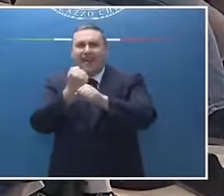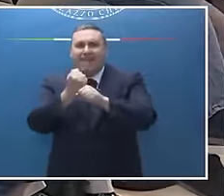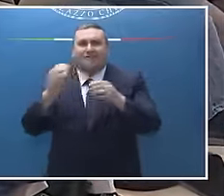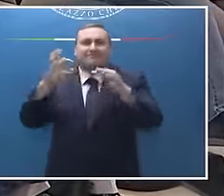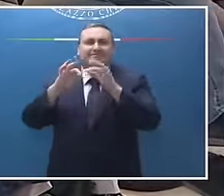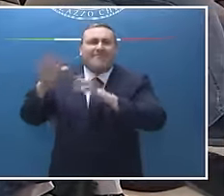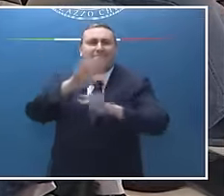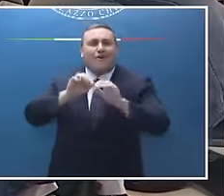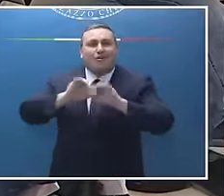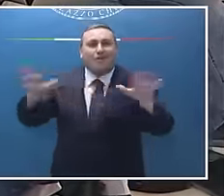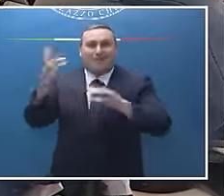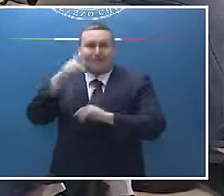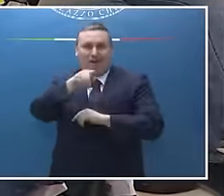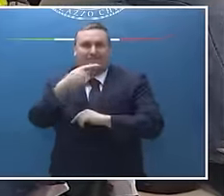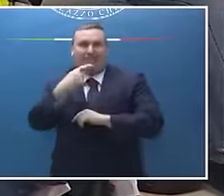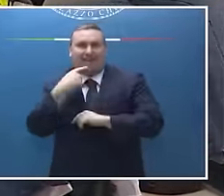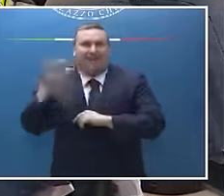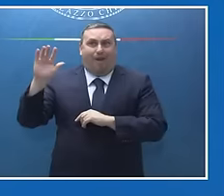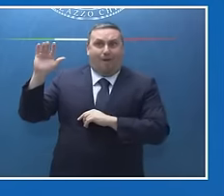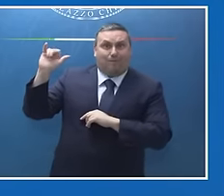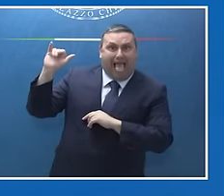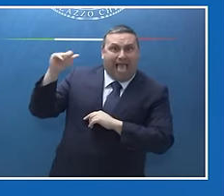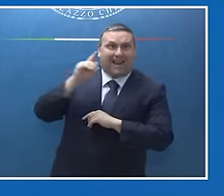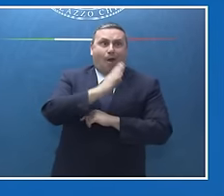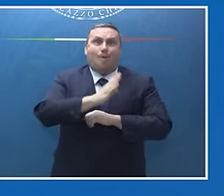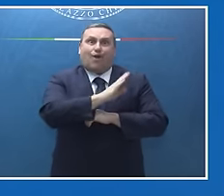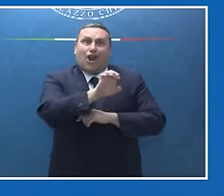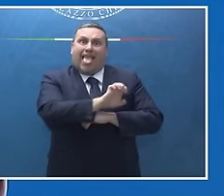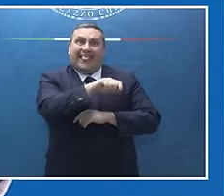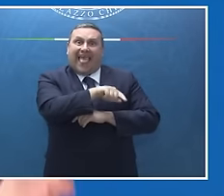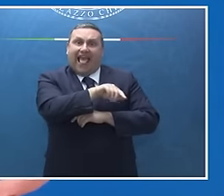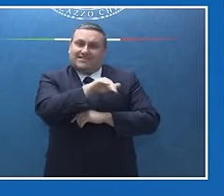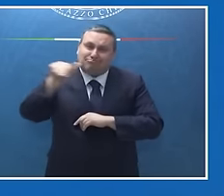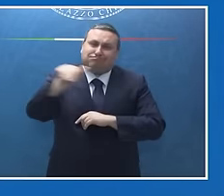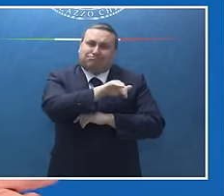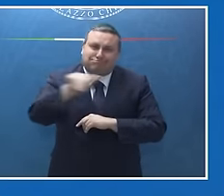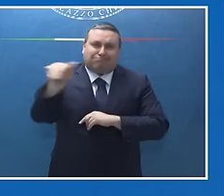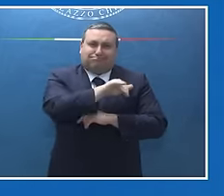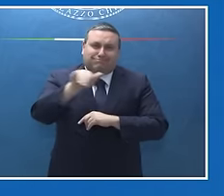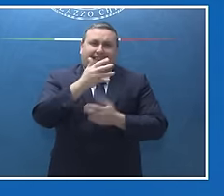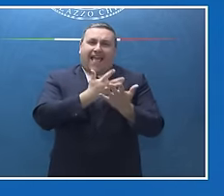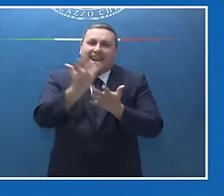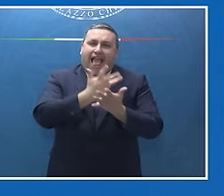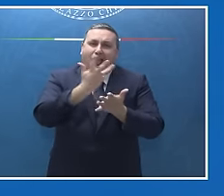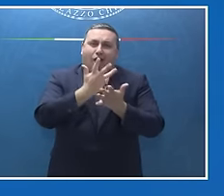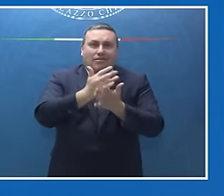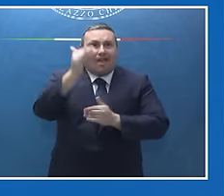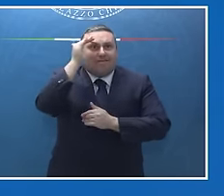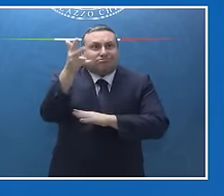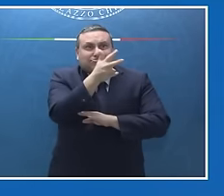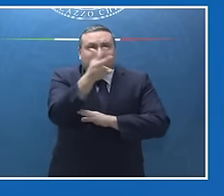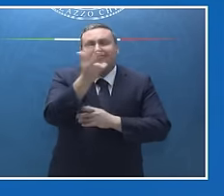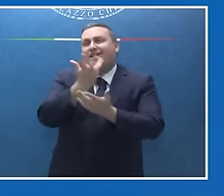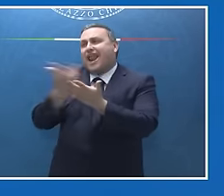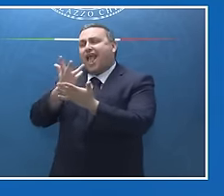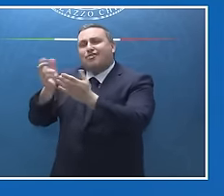chiaramente la spola un po' tra Bari e Borgo e Ignazzi, avete eseguito i lavori, li avete raccontati all'Italia, li avete raccontati al resto del mondo.